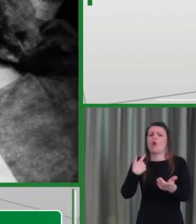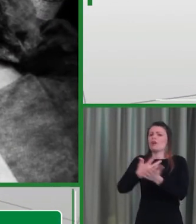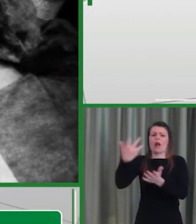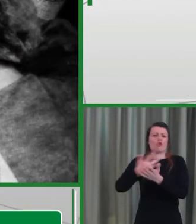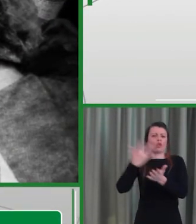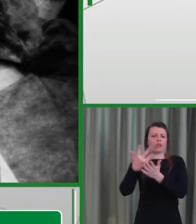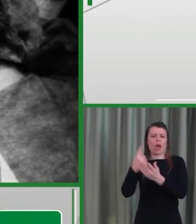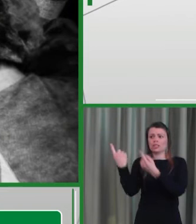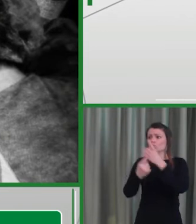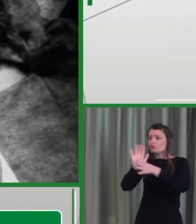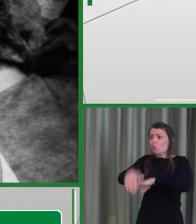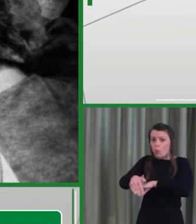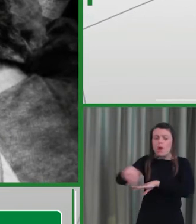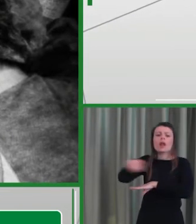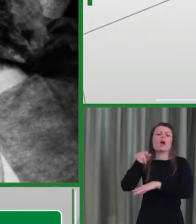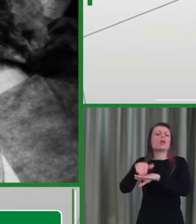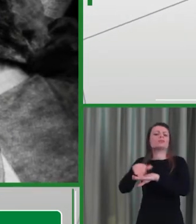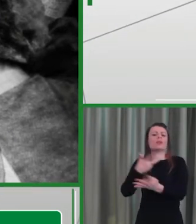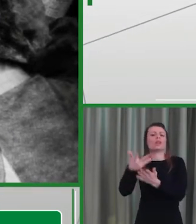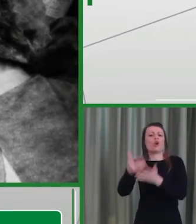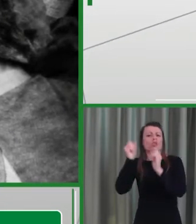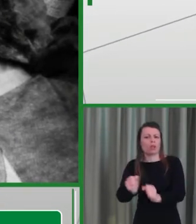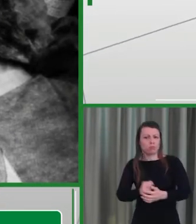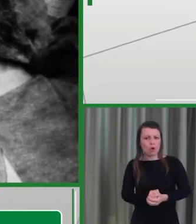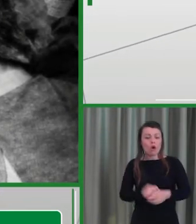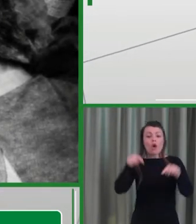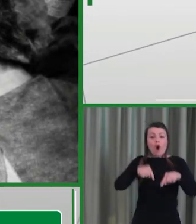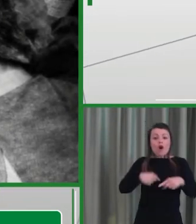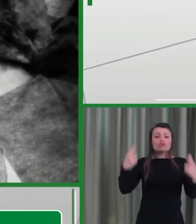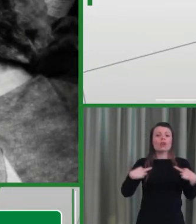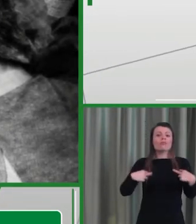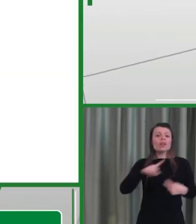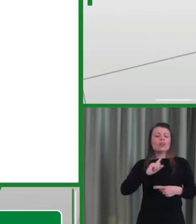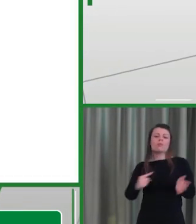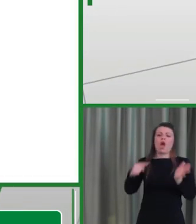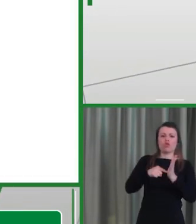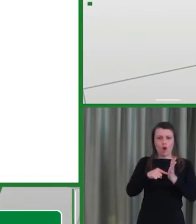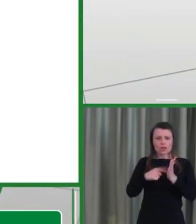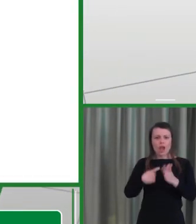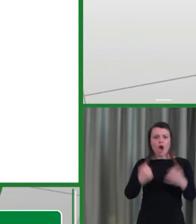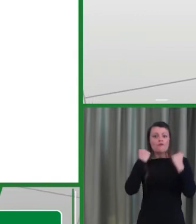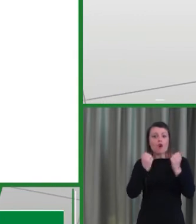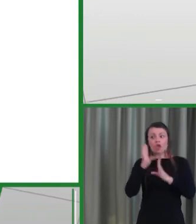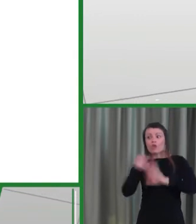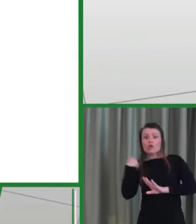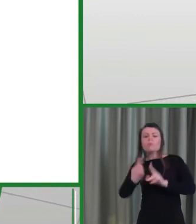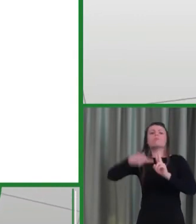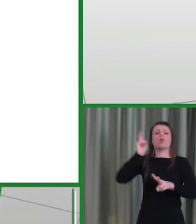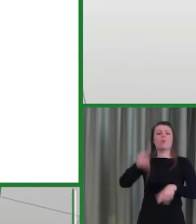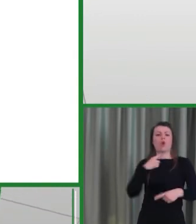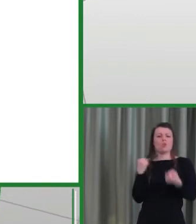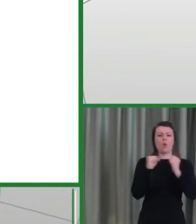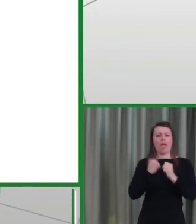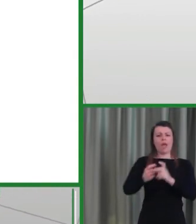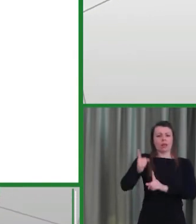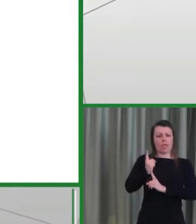posteriori la loro esperienza. Oggi ritorno alla vita di tutti i giorni più forte e guerriera di prima e con il motto andrà